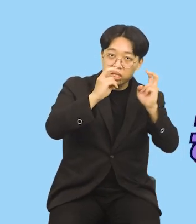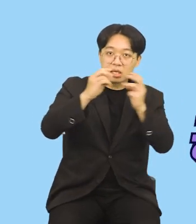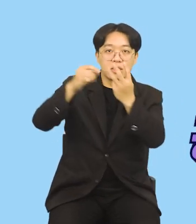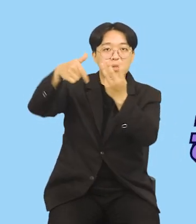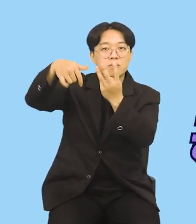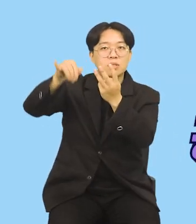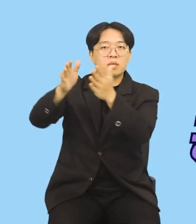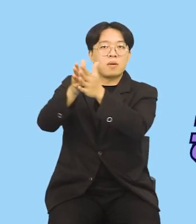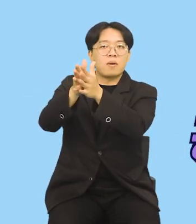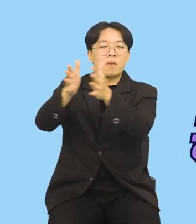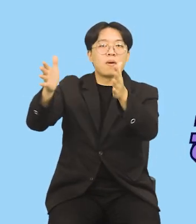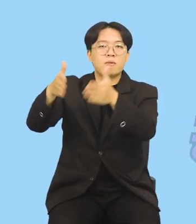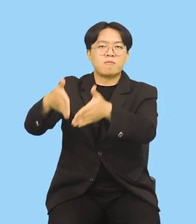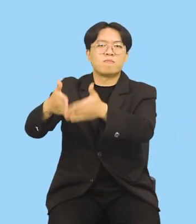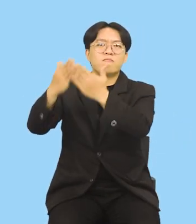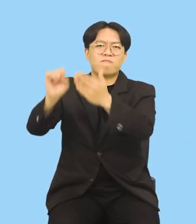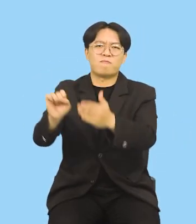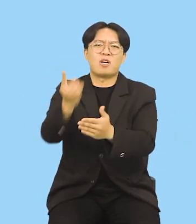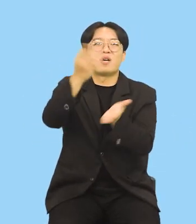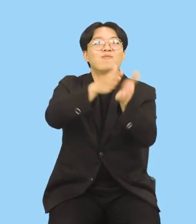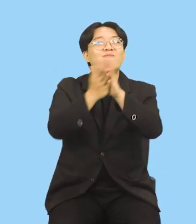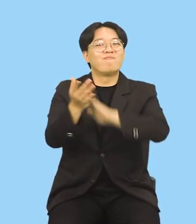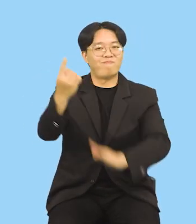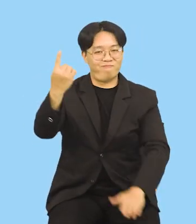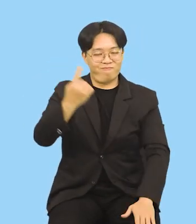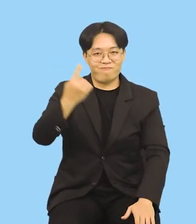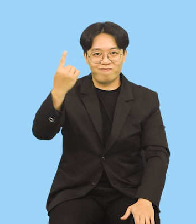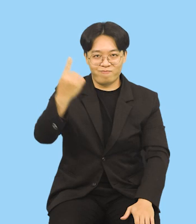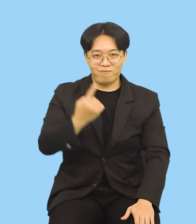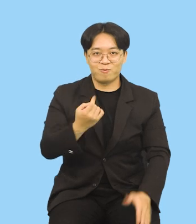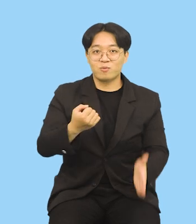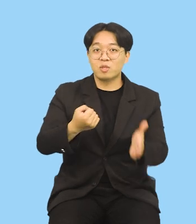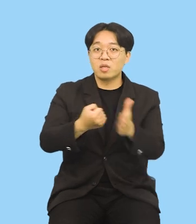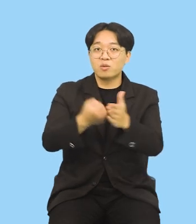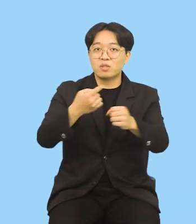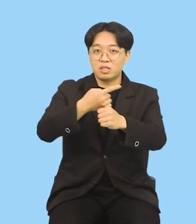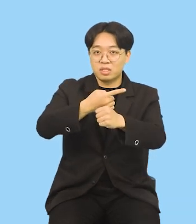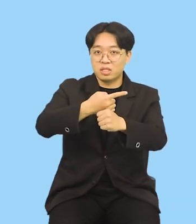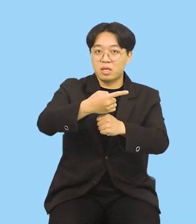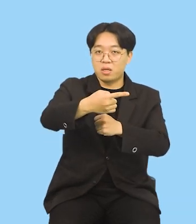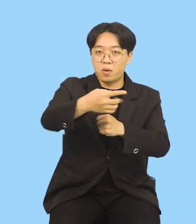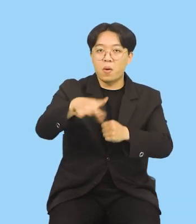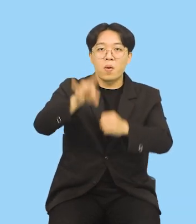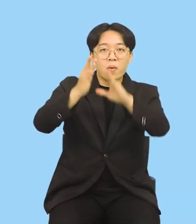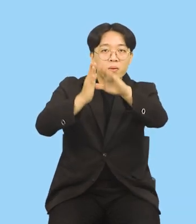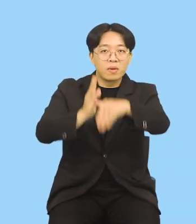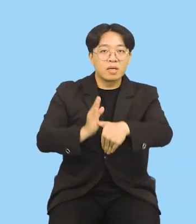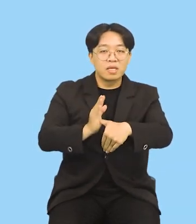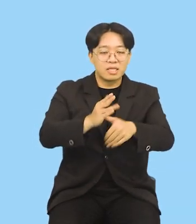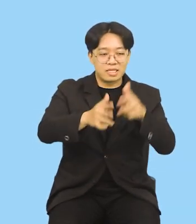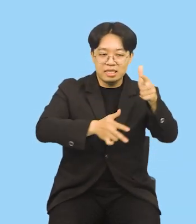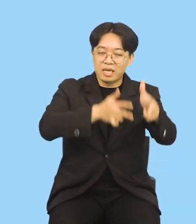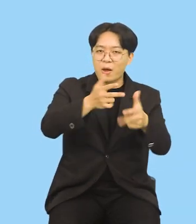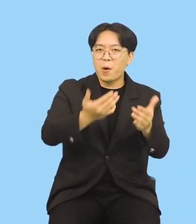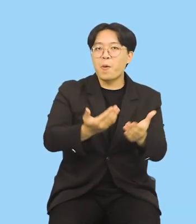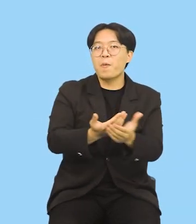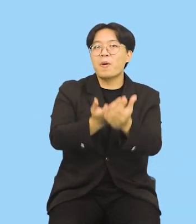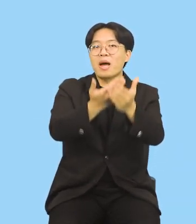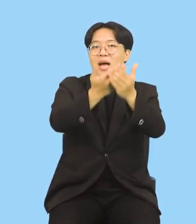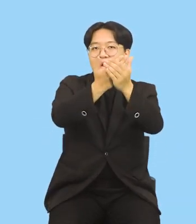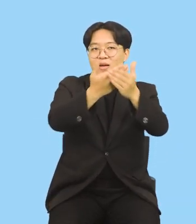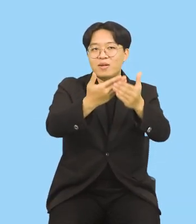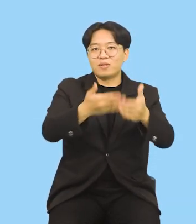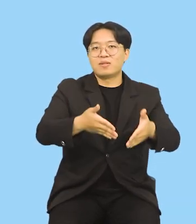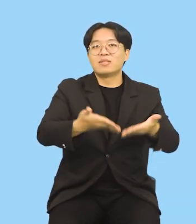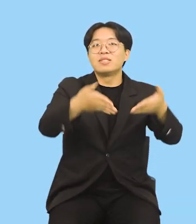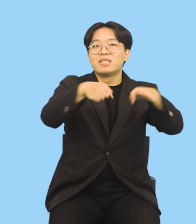3기 신도시 조성 등으로 큰 변화가 예상되는 산업 여건에 맞춰서 내년 상반기에는 광명산업진흥원도